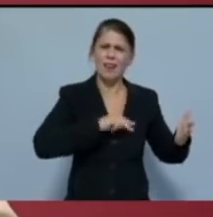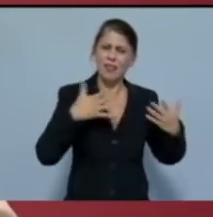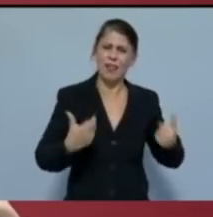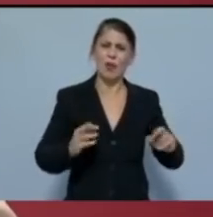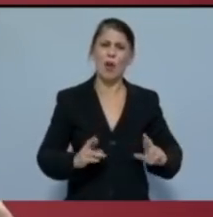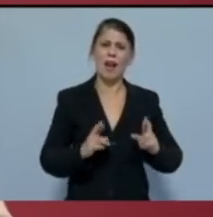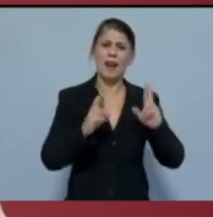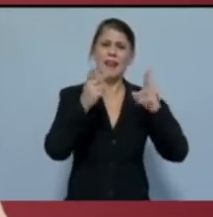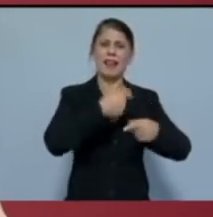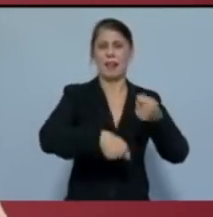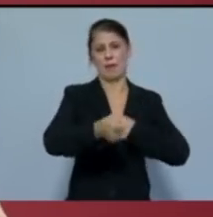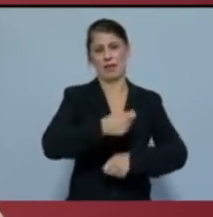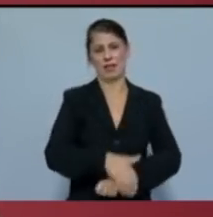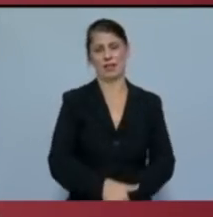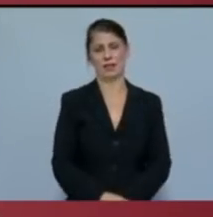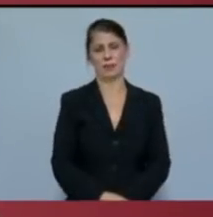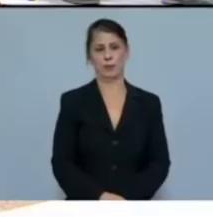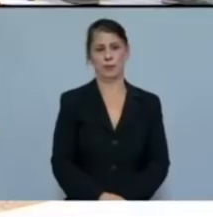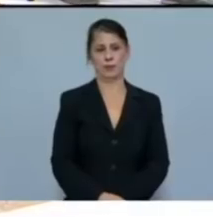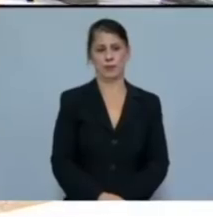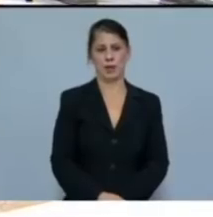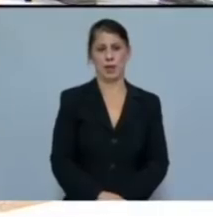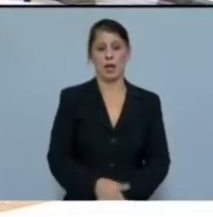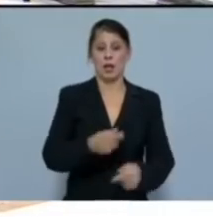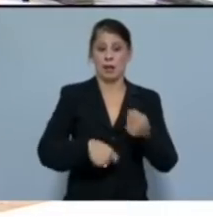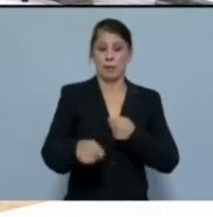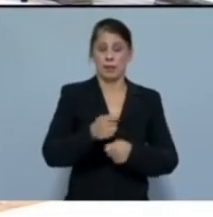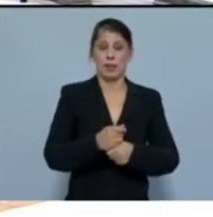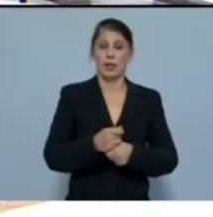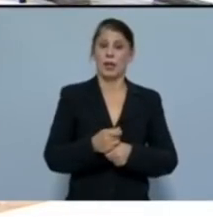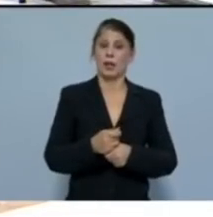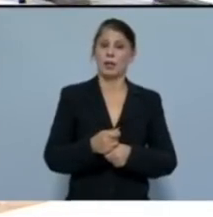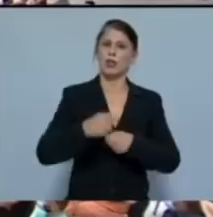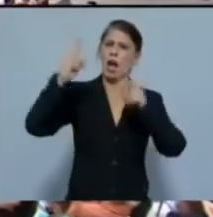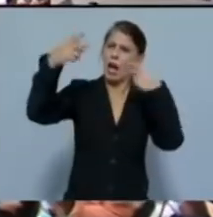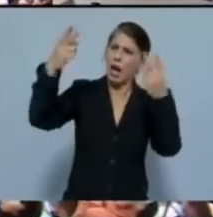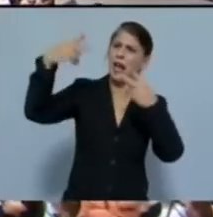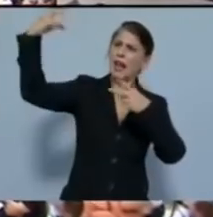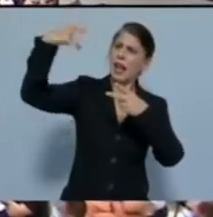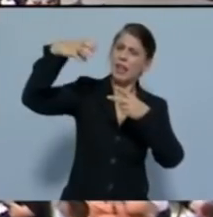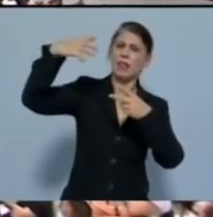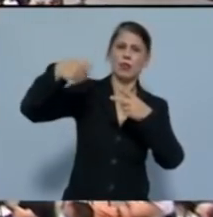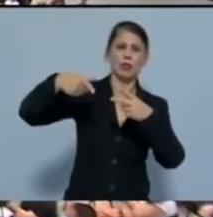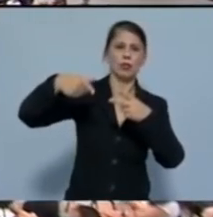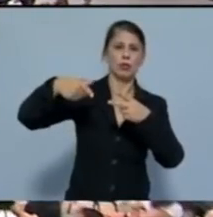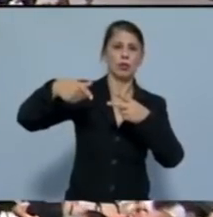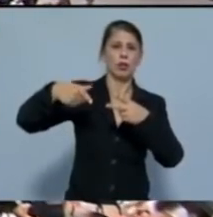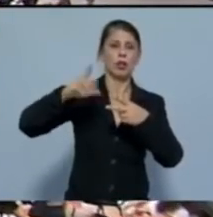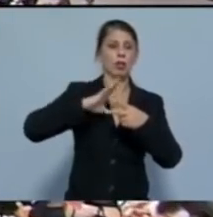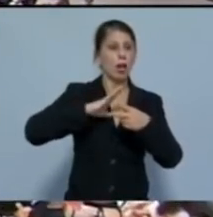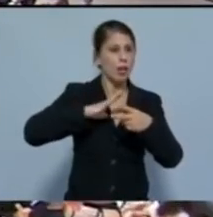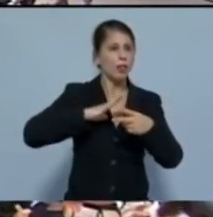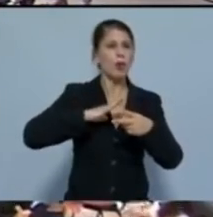ενεργειακές επιχειρήσεις, οι επιχειρήσεις των ανανεώσιμων πηγών ενέργειας, των εισαγωγέων φυσικού